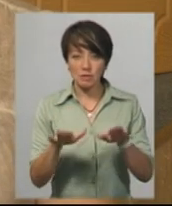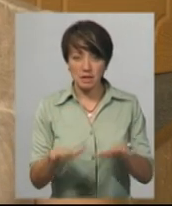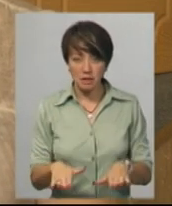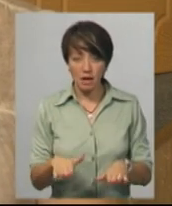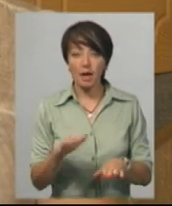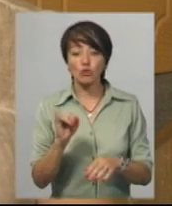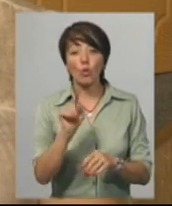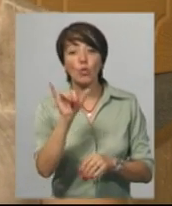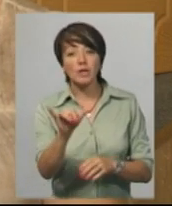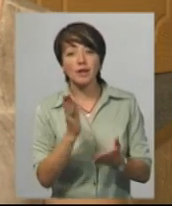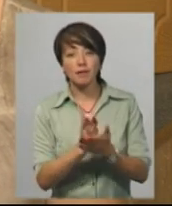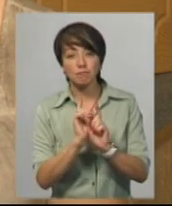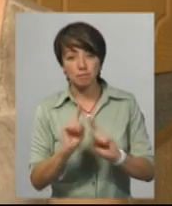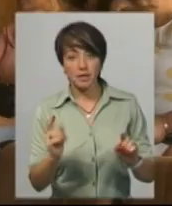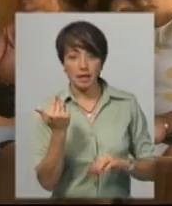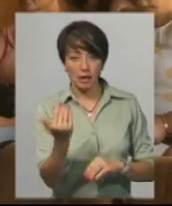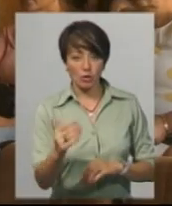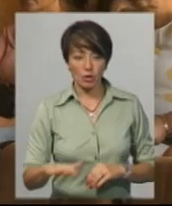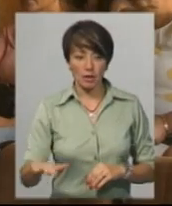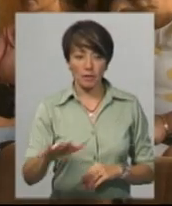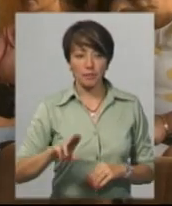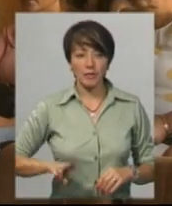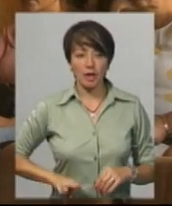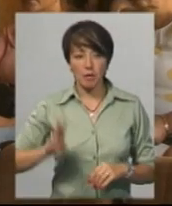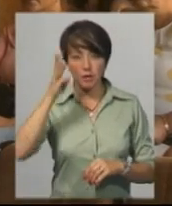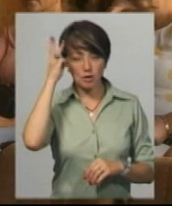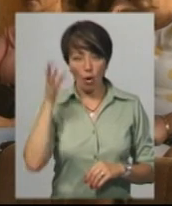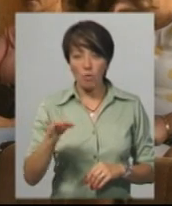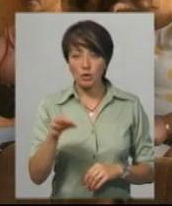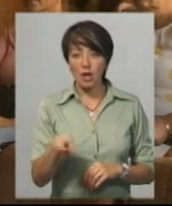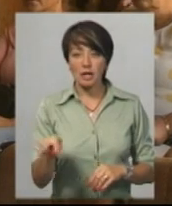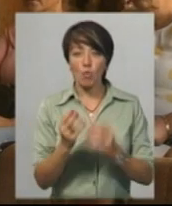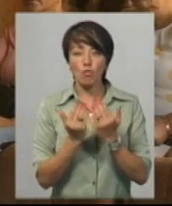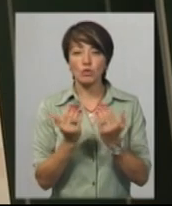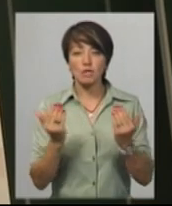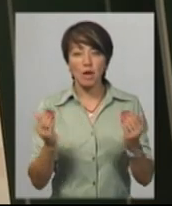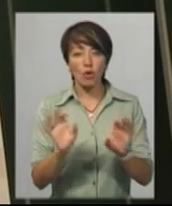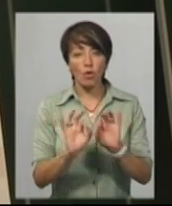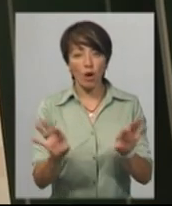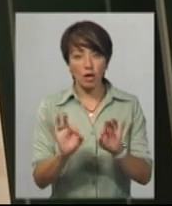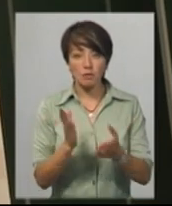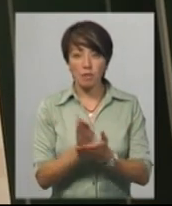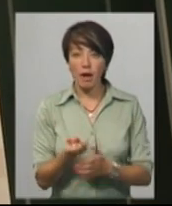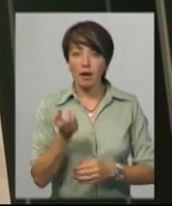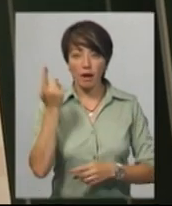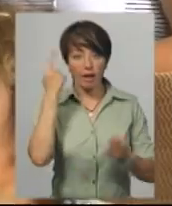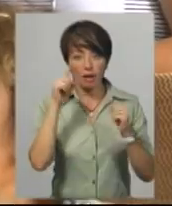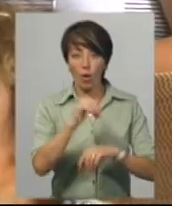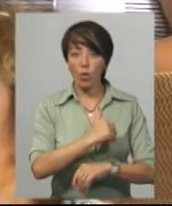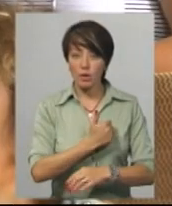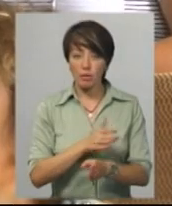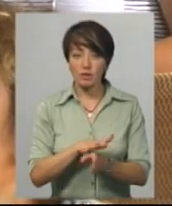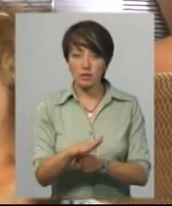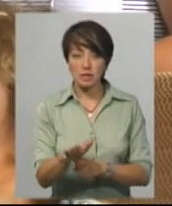в них є родзинкою їхньої території. Директор Хмельницького обласного літературного музею Василь Горбатюк каже, що має кілька ідей, які хотів би